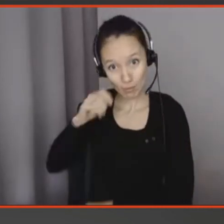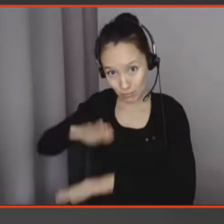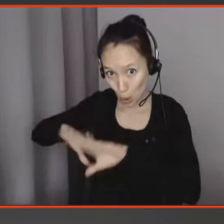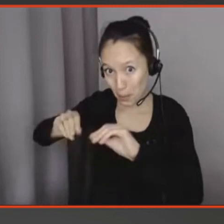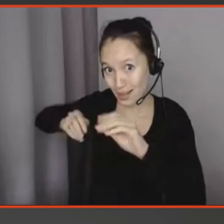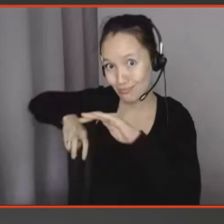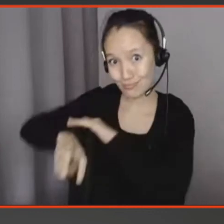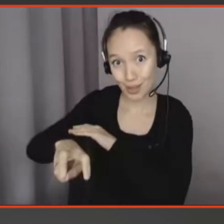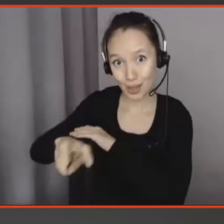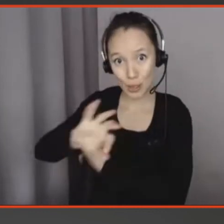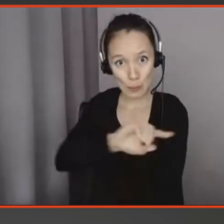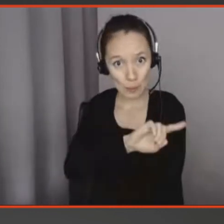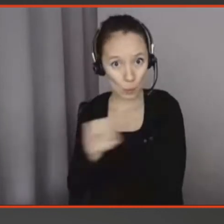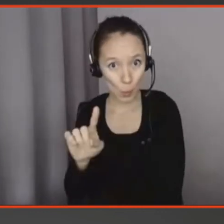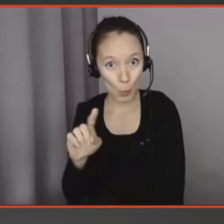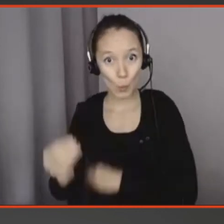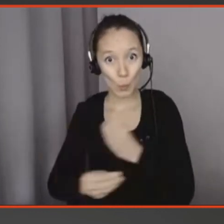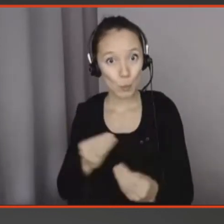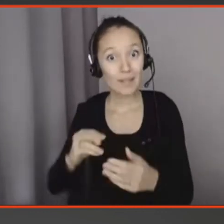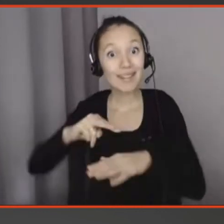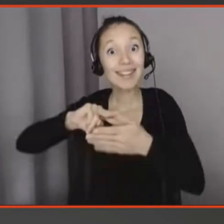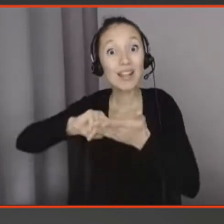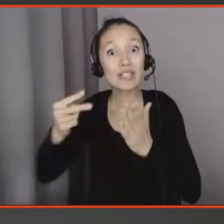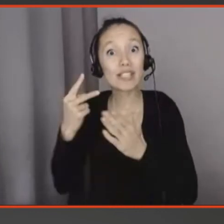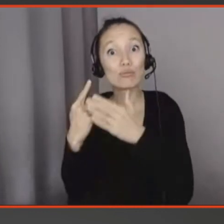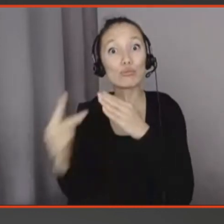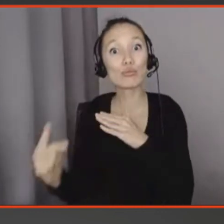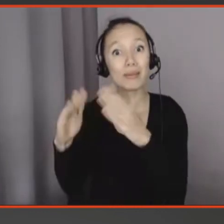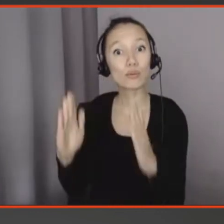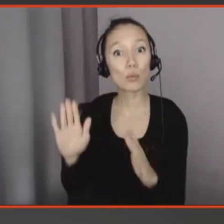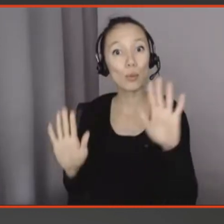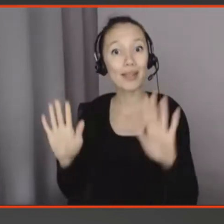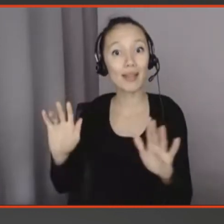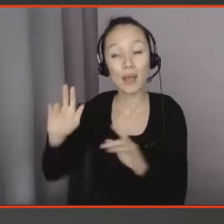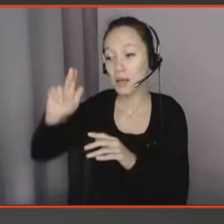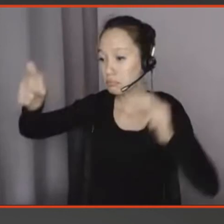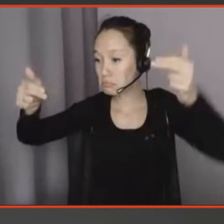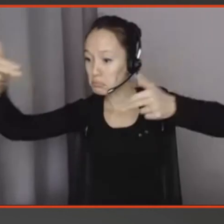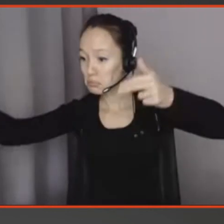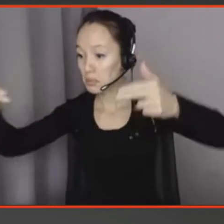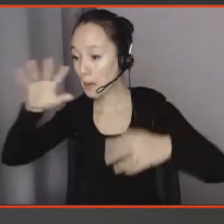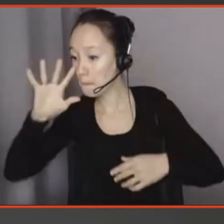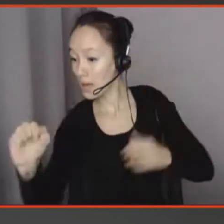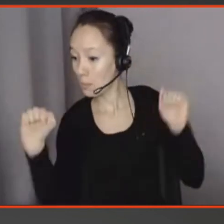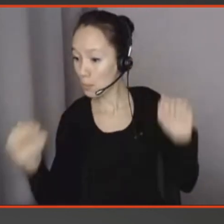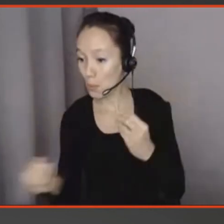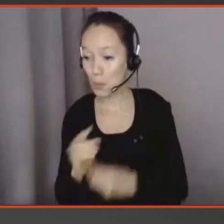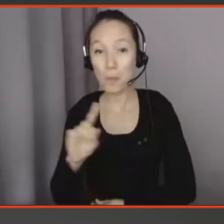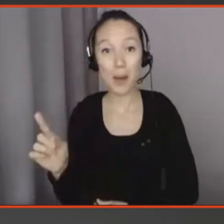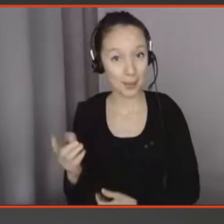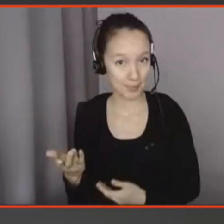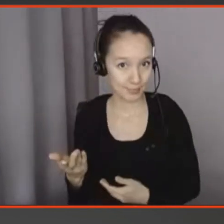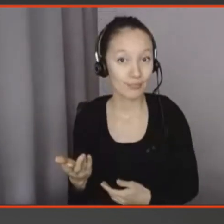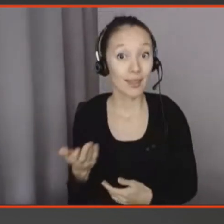'on essaye de voir avec la technologie dans la maison si on ne la voit pas sur la webcam ? Ce genre de choses. Et ce qui est intéressant,'est qu'en déployant